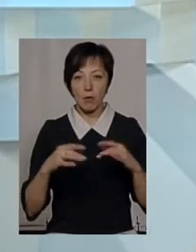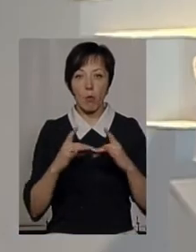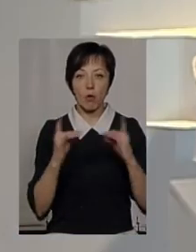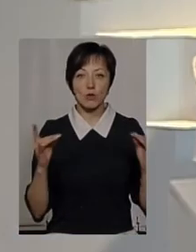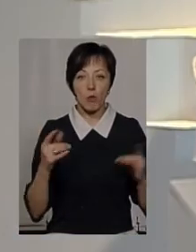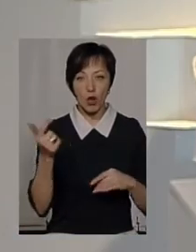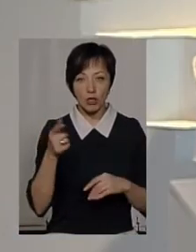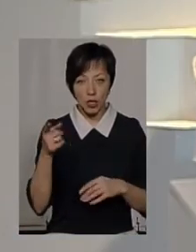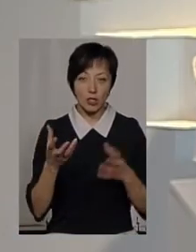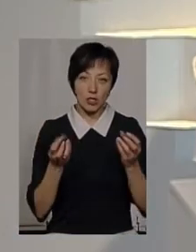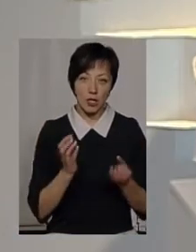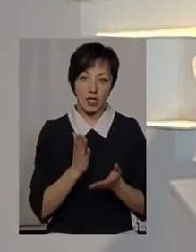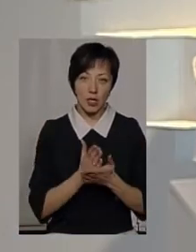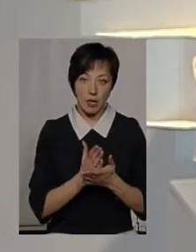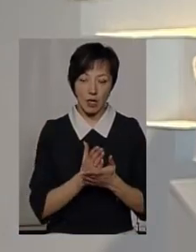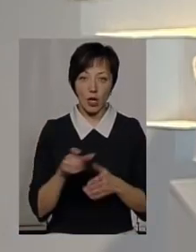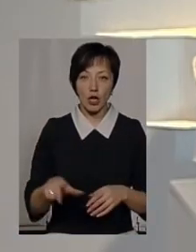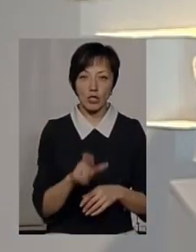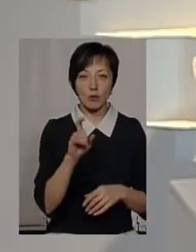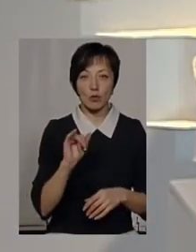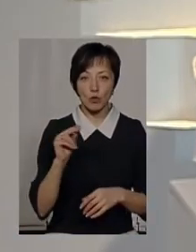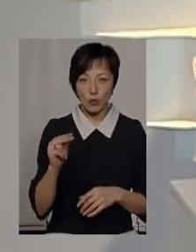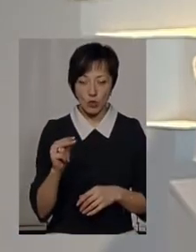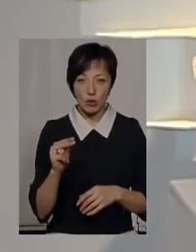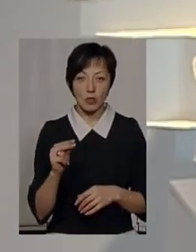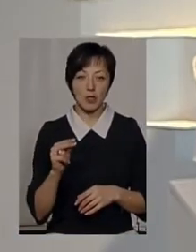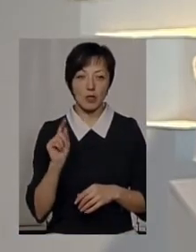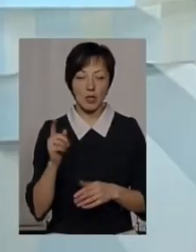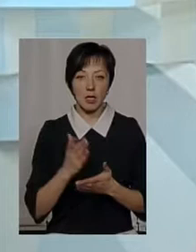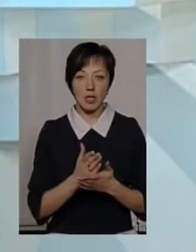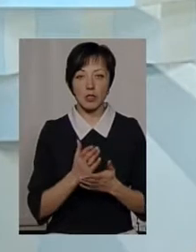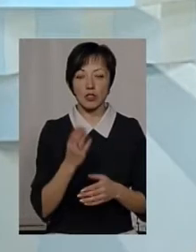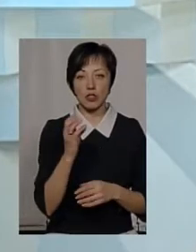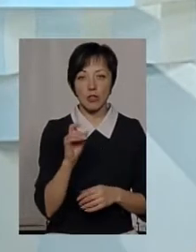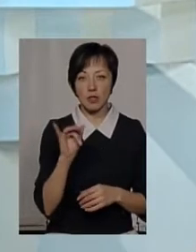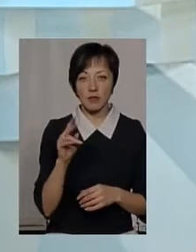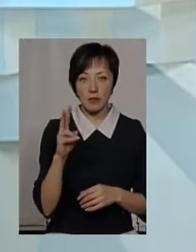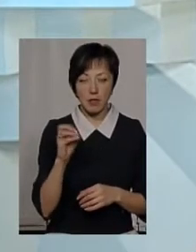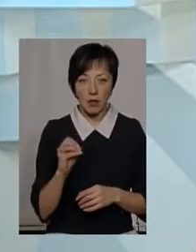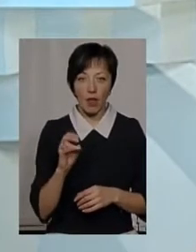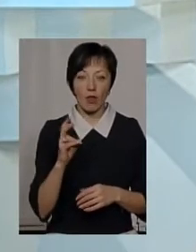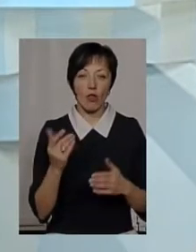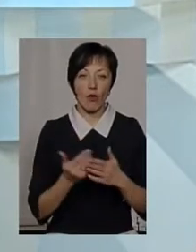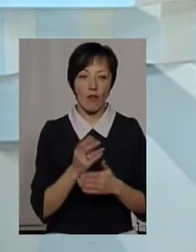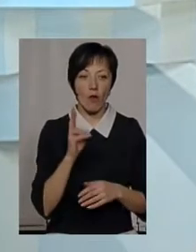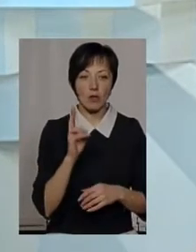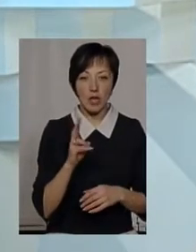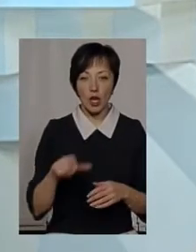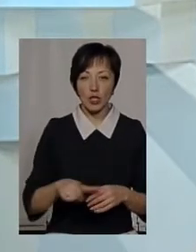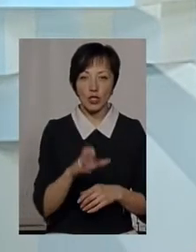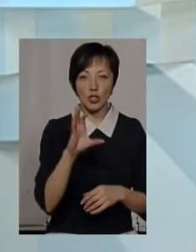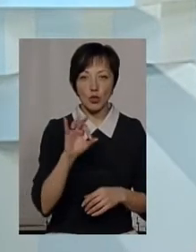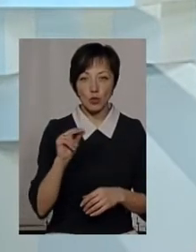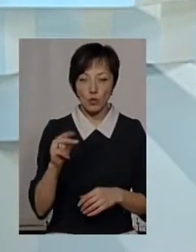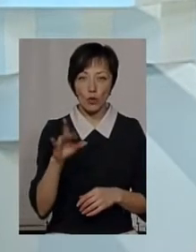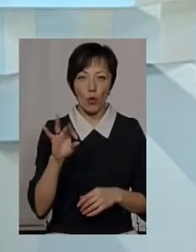Зимувальна яма. А ще є зимувальні ями на річці Збручному, Мартинківському водосховищі, на Щедрівському водосховищі, Новокостянтинівському, на річці Случ,